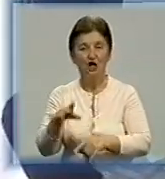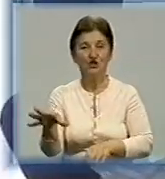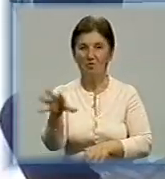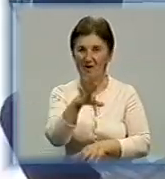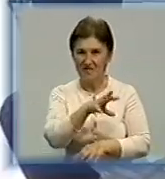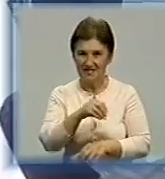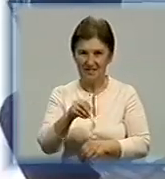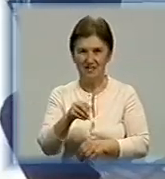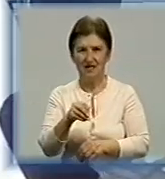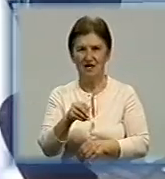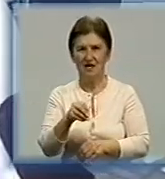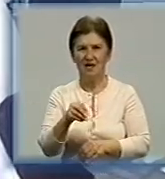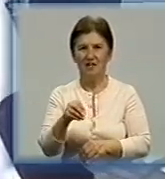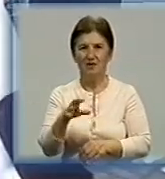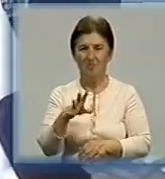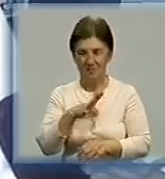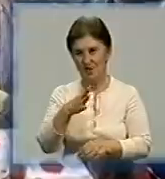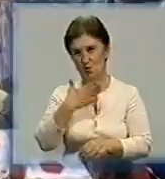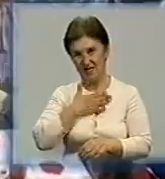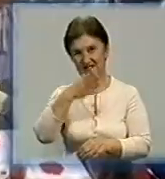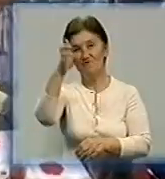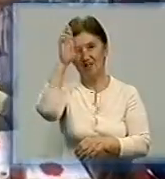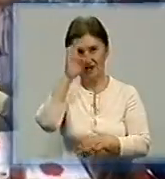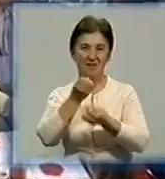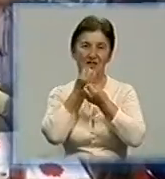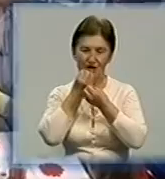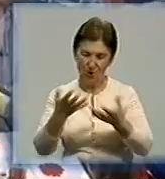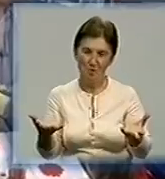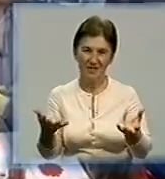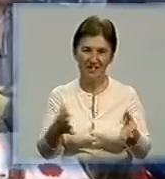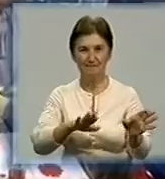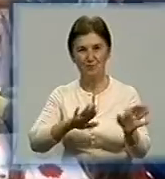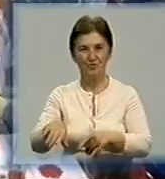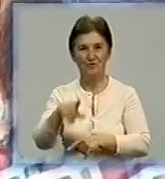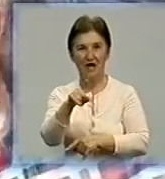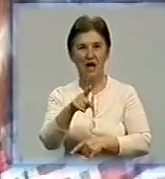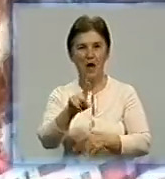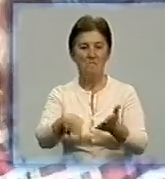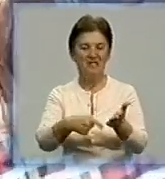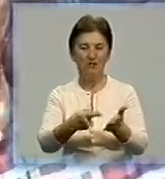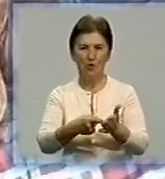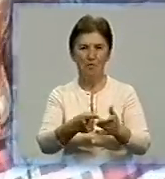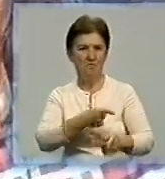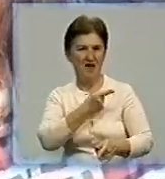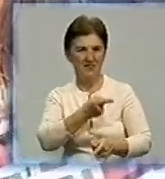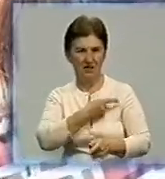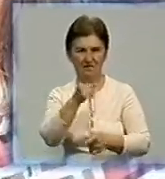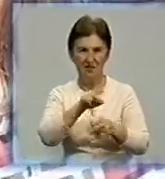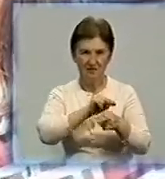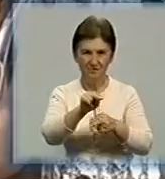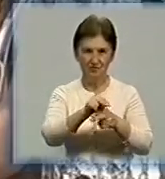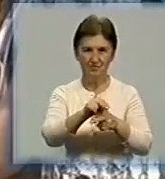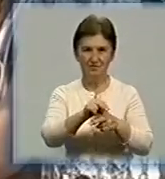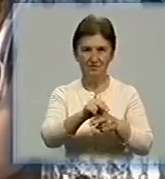здійснилися, і щоб це було в нашій країні добре. Неподалік розташувалося місто майстрів. Дітей вчать квіліну, оригамі, печверку та зав